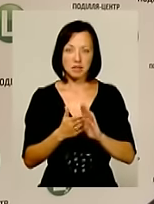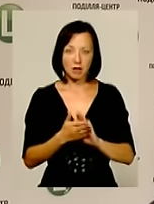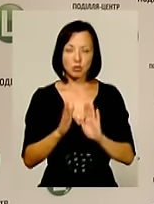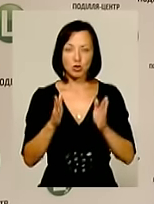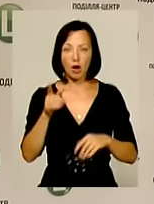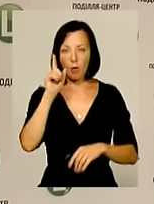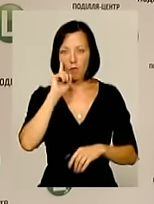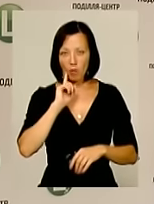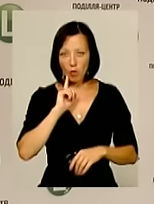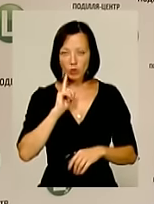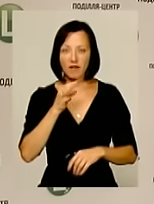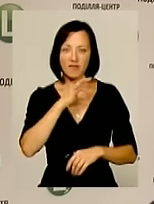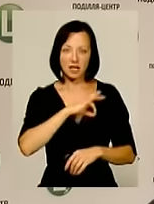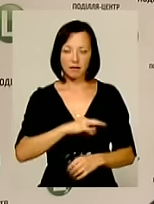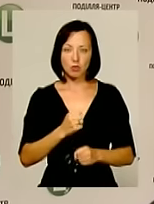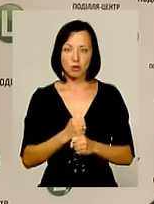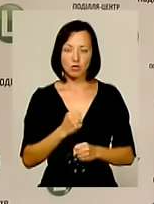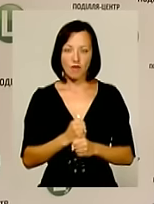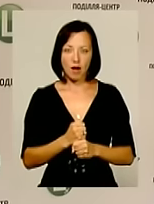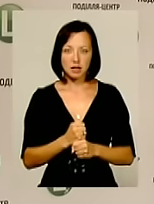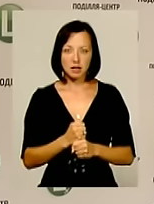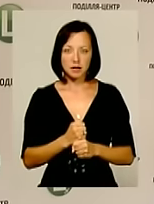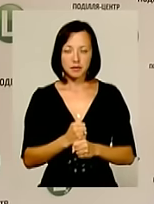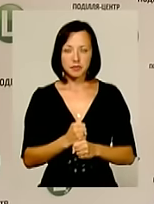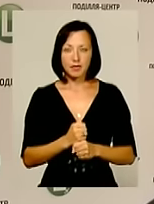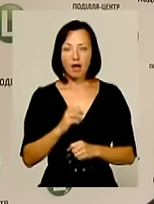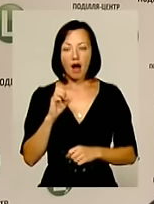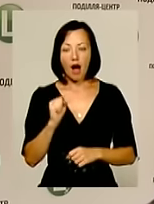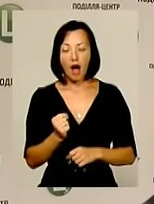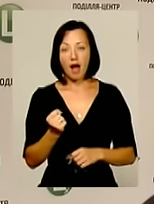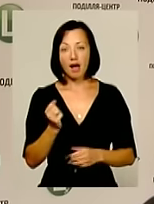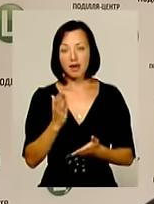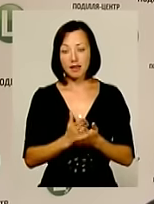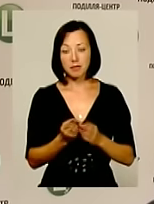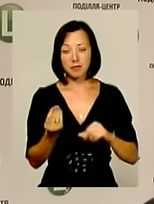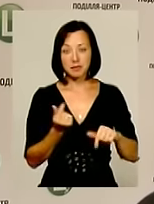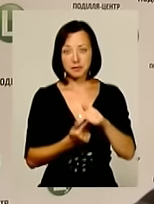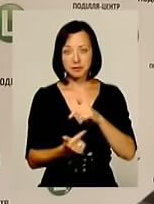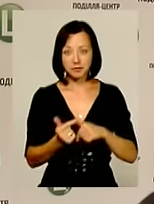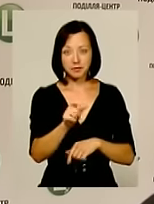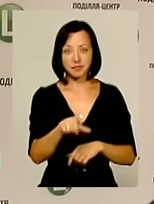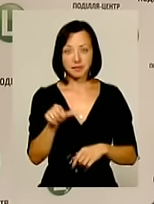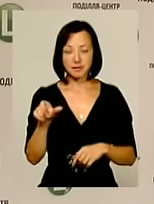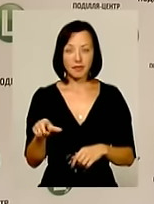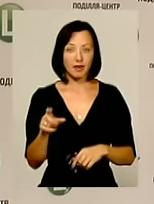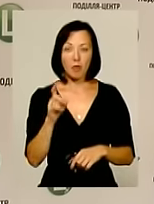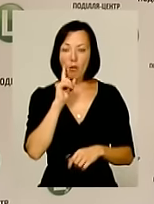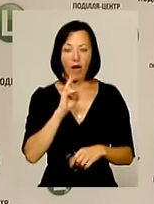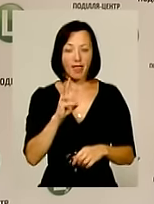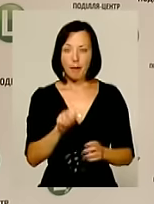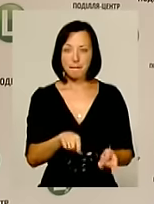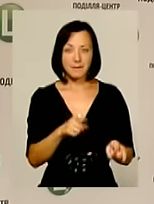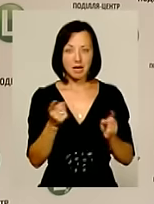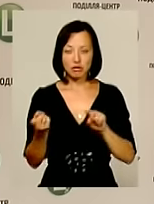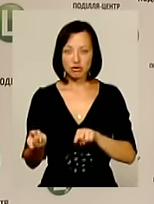комфортно і ефективно працювати. Що стосовно тих підприємців, які поки не перейшли